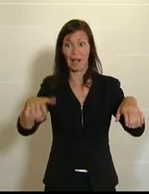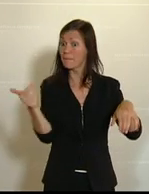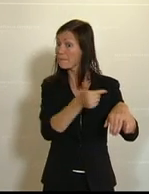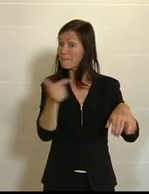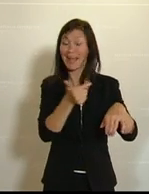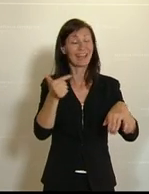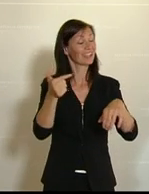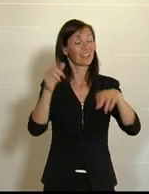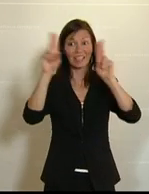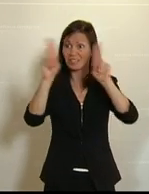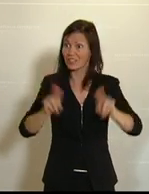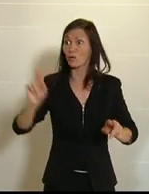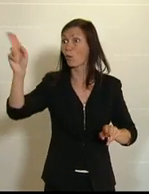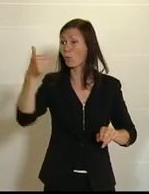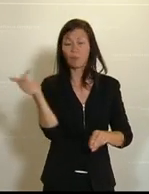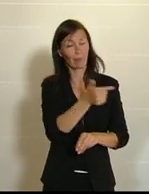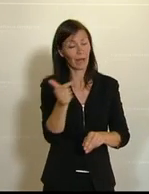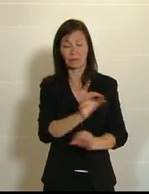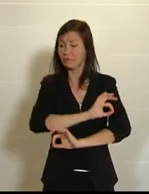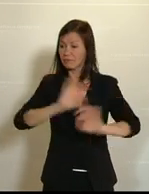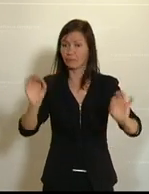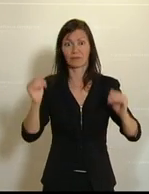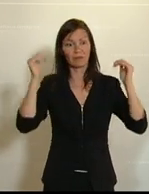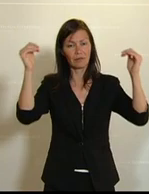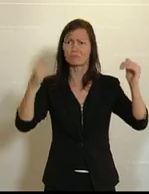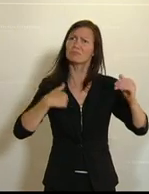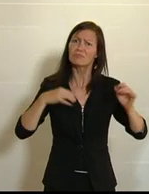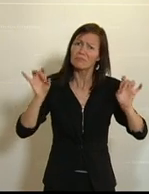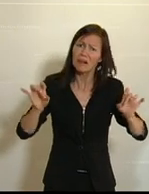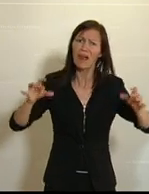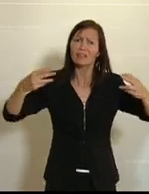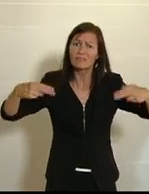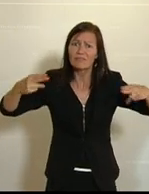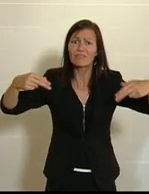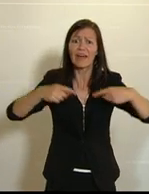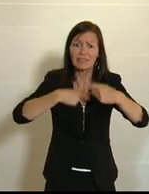internationaler Reputation. Lassen wir sie weiterarbeiten. Danke.